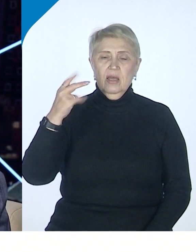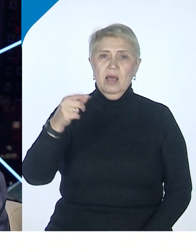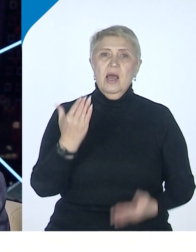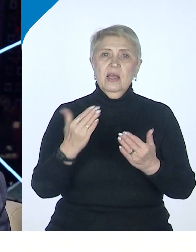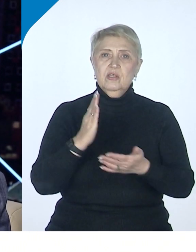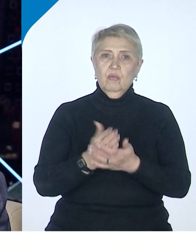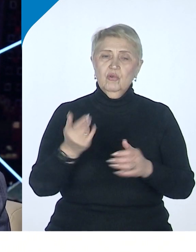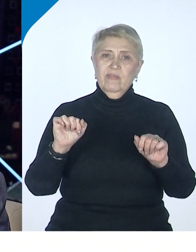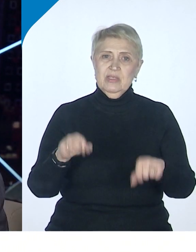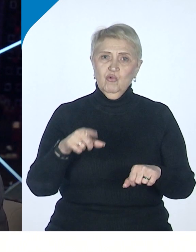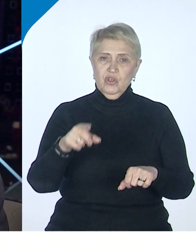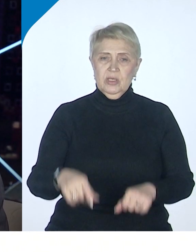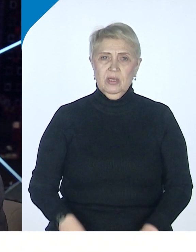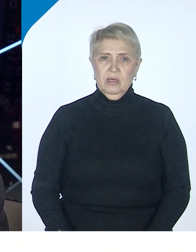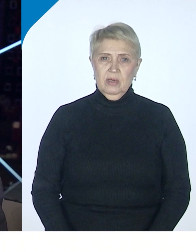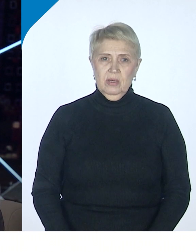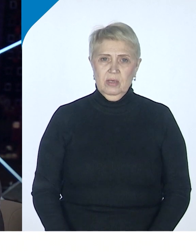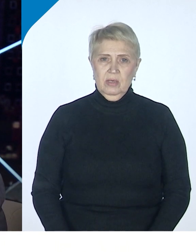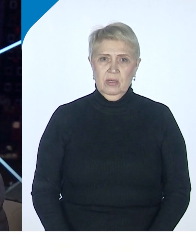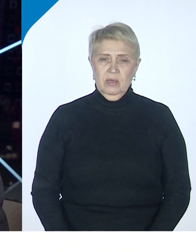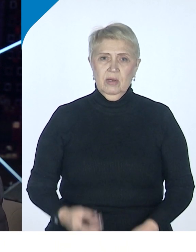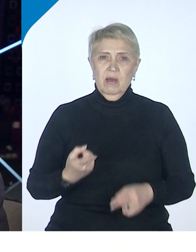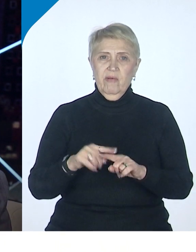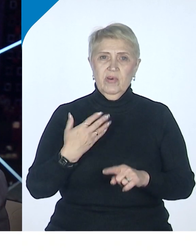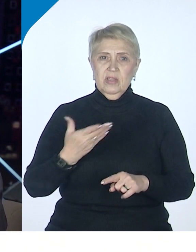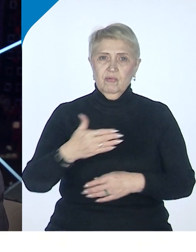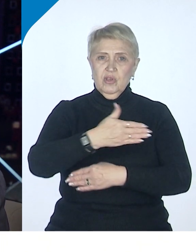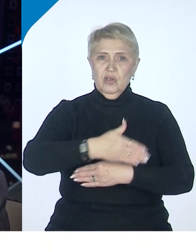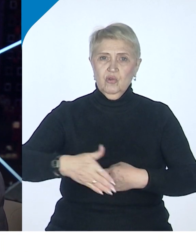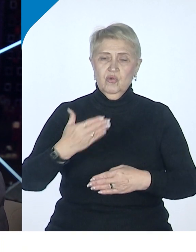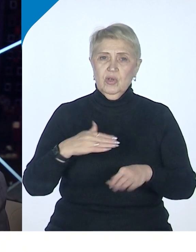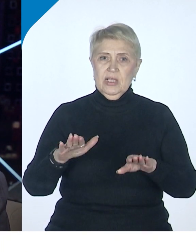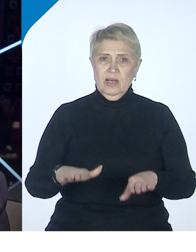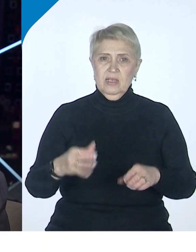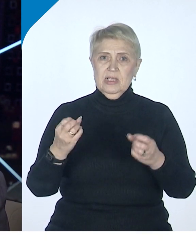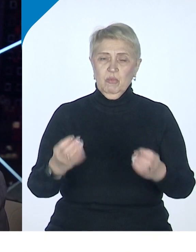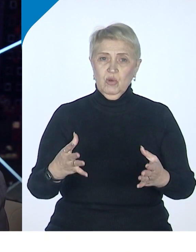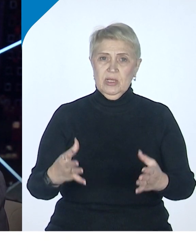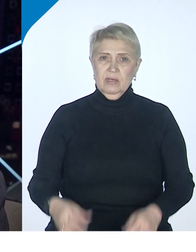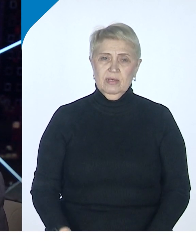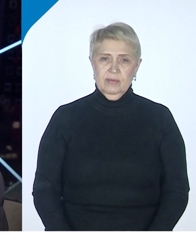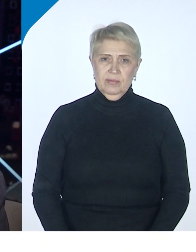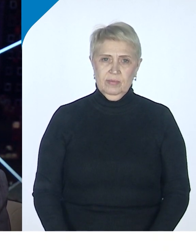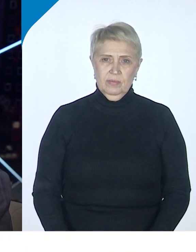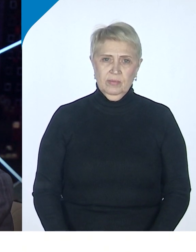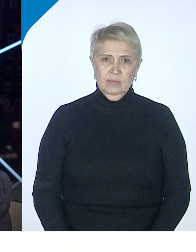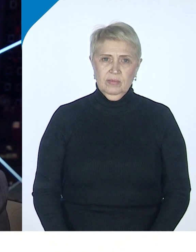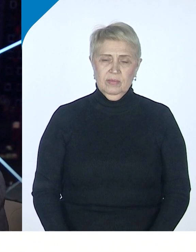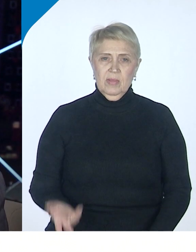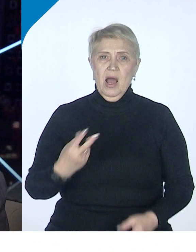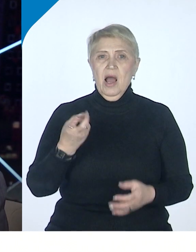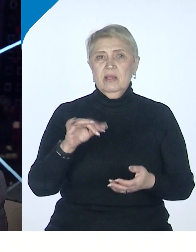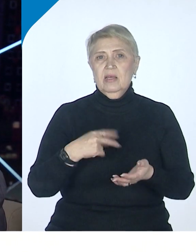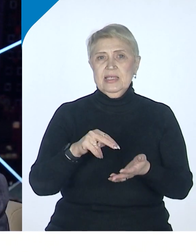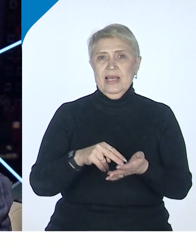возможности в этом ряду находиться просто, а не стоять,